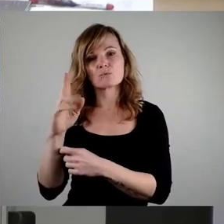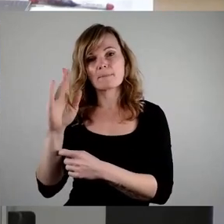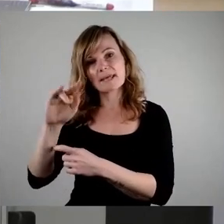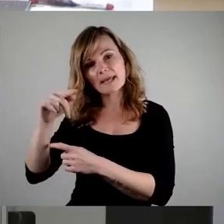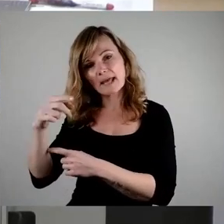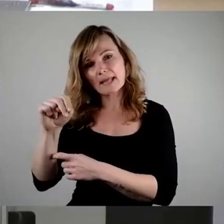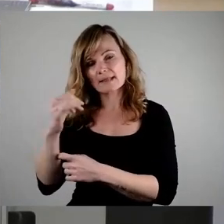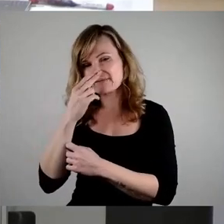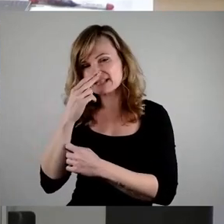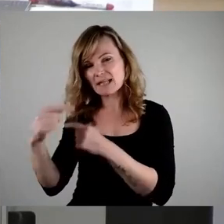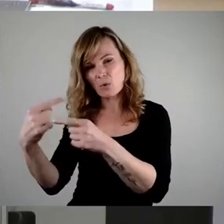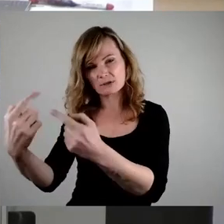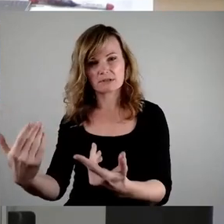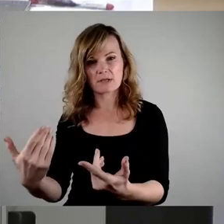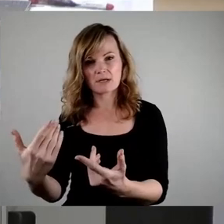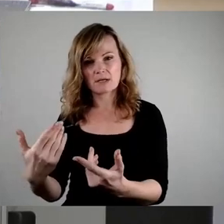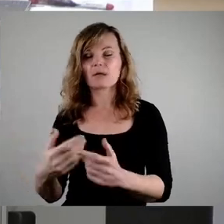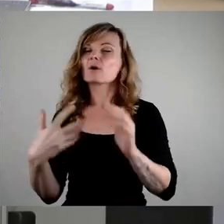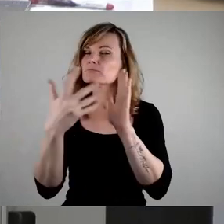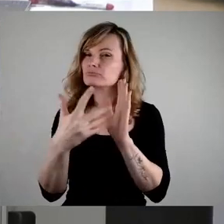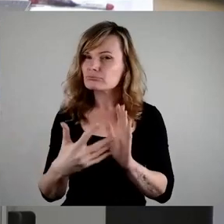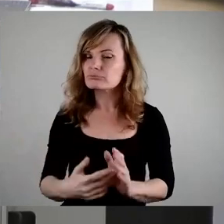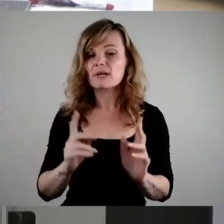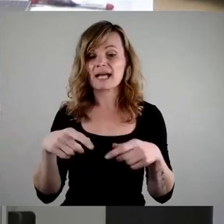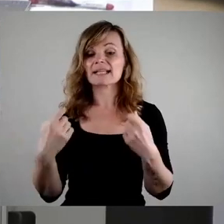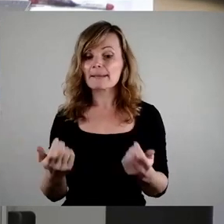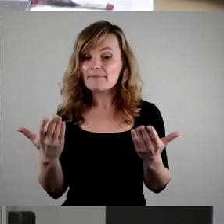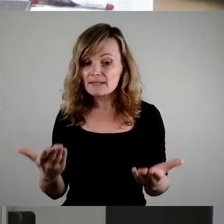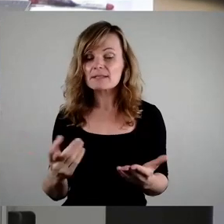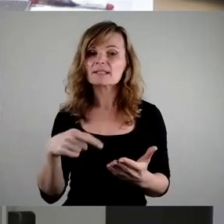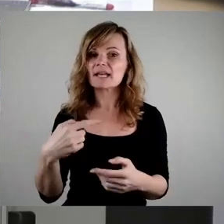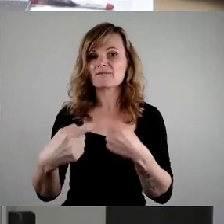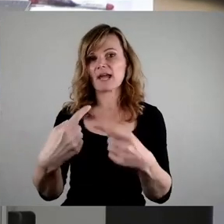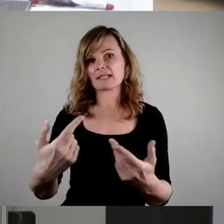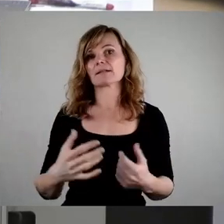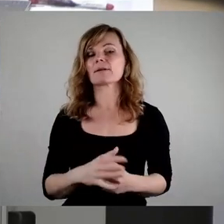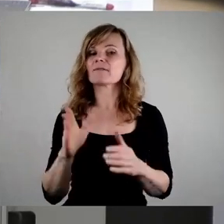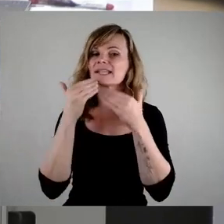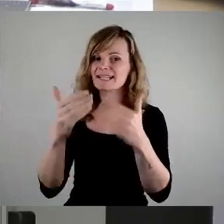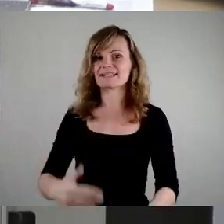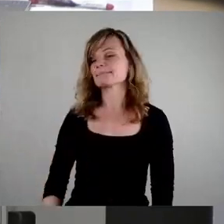Und wenn das Ergebnis dieser Prüfung vorliegt, dann können wir weiterreden. Vielen Dank.